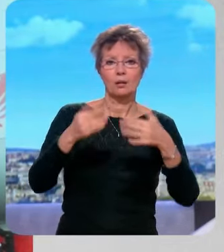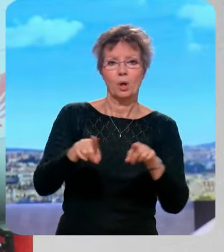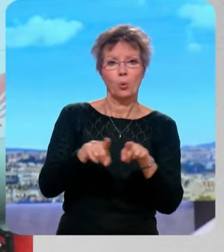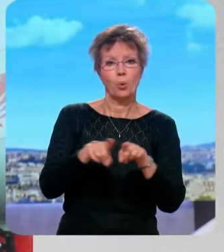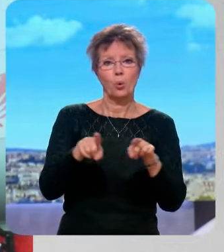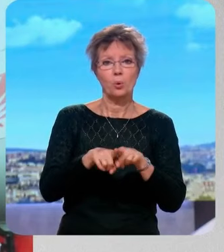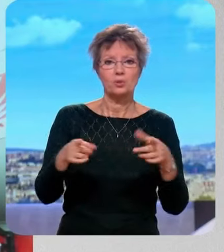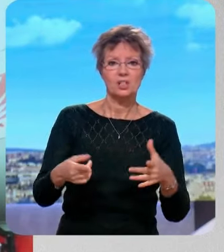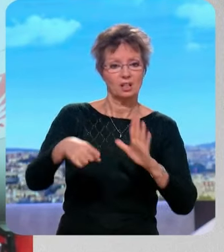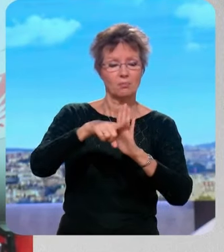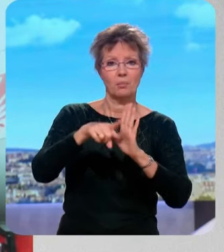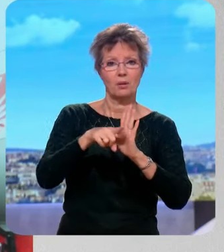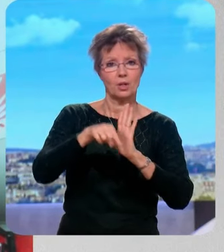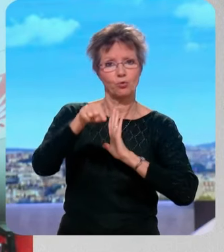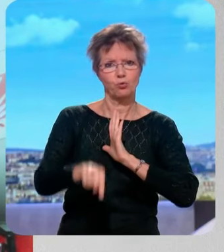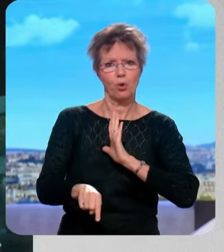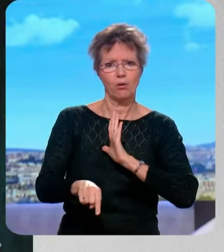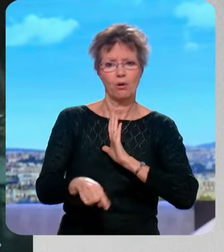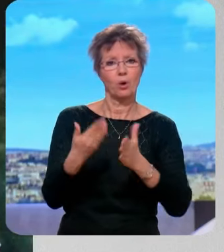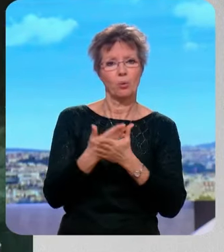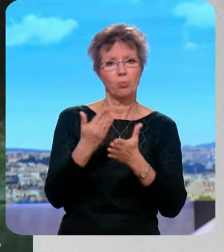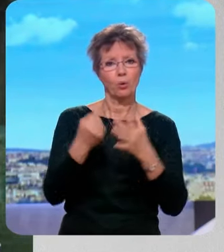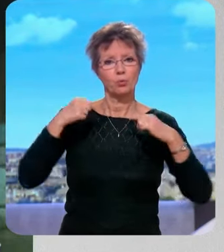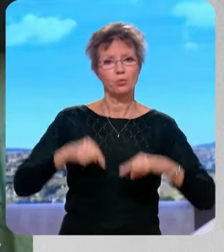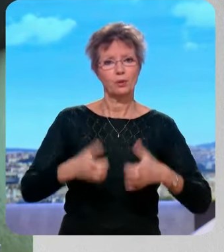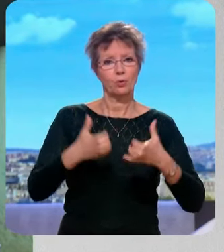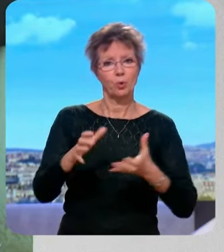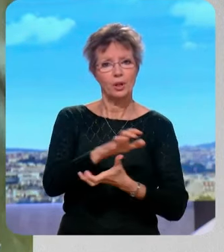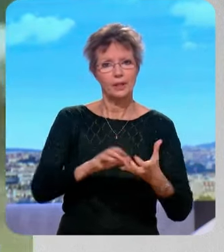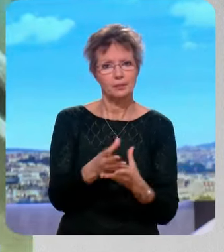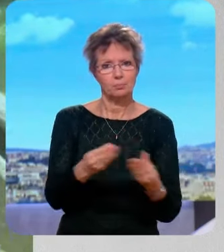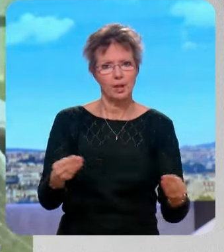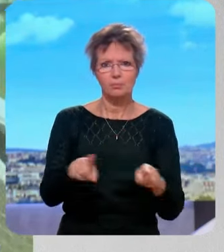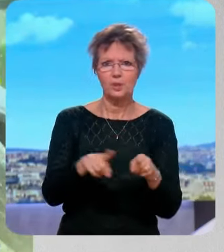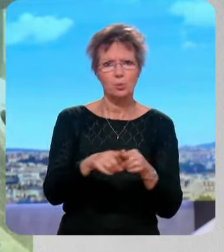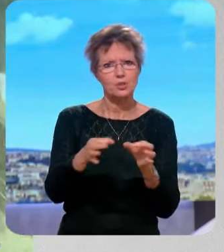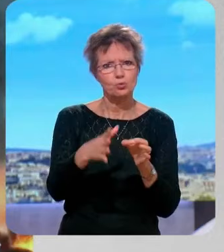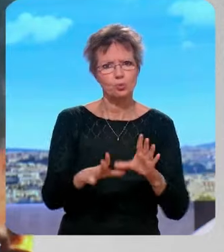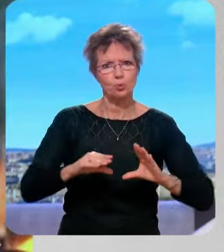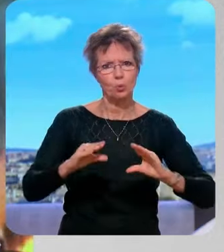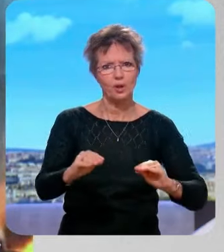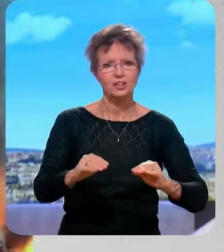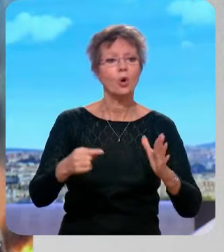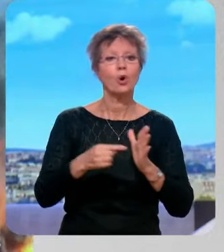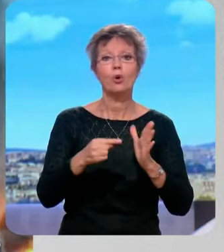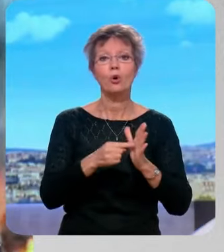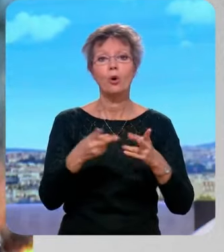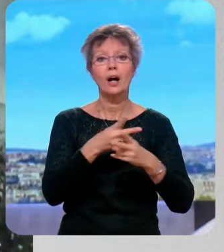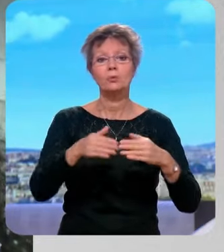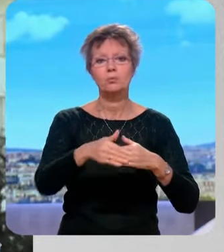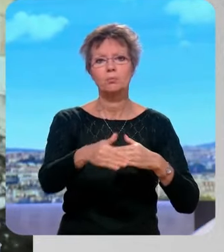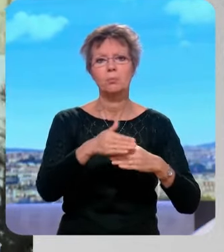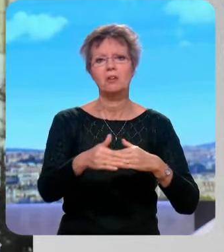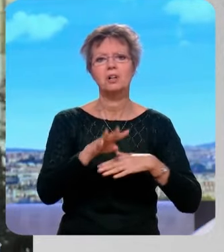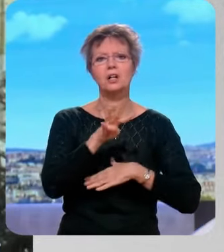un certain nombre de mesures qui viendront attester de la volonté du gouvernement à la fois de sortir de la crise mais surtout d'apporter des réponses sera quand c'est demain les nouvelles mesures ? Dans les 48 heures,